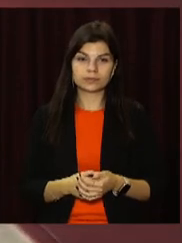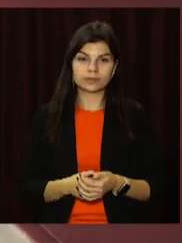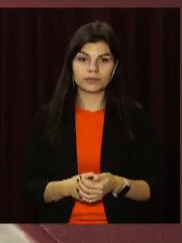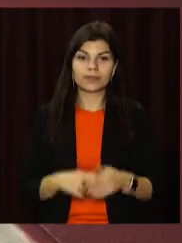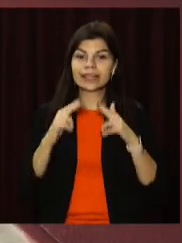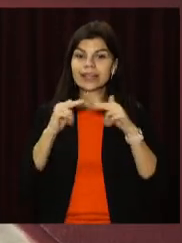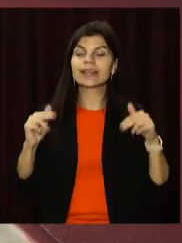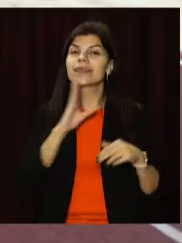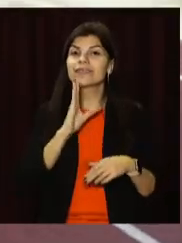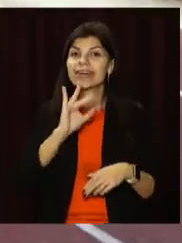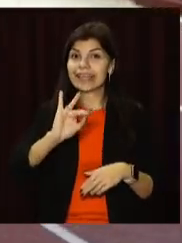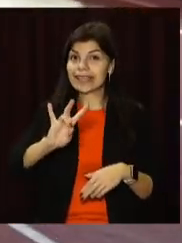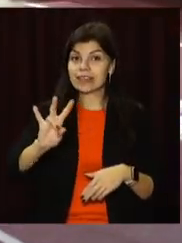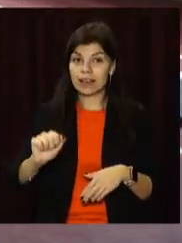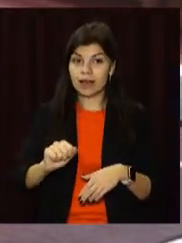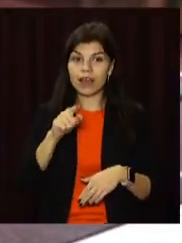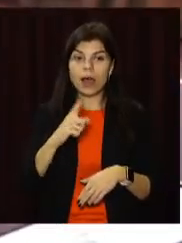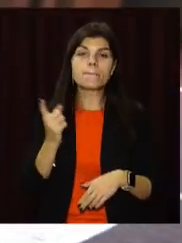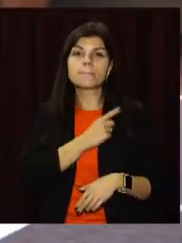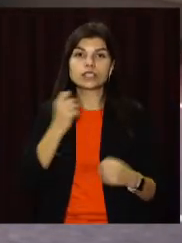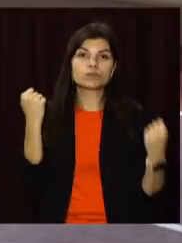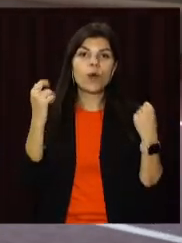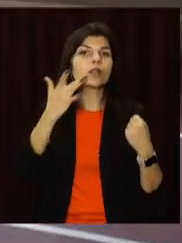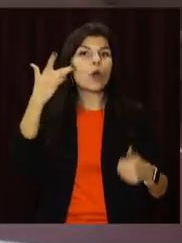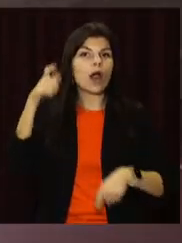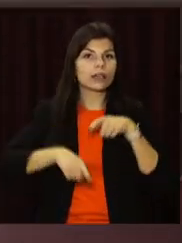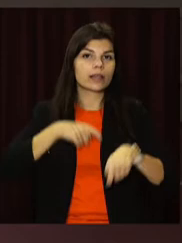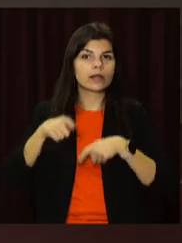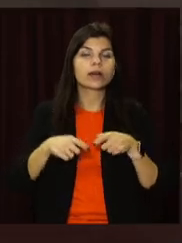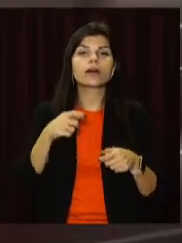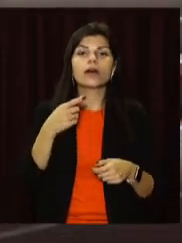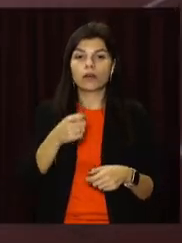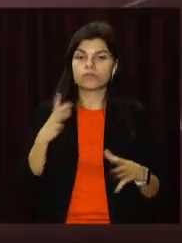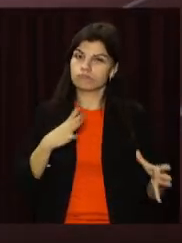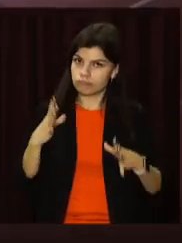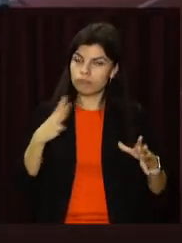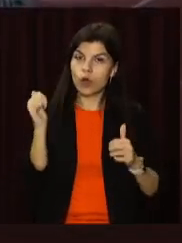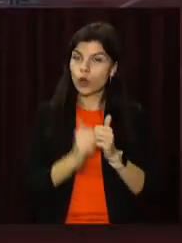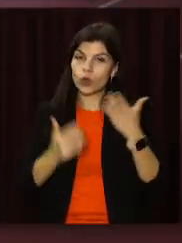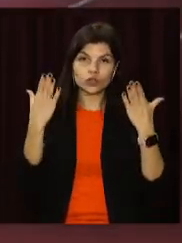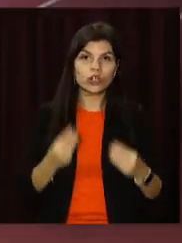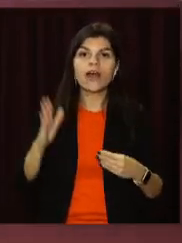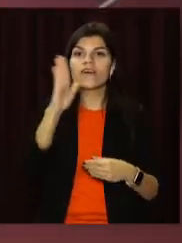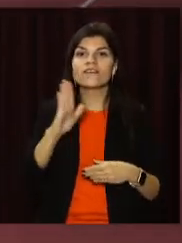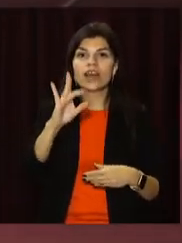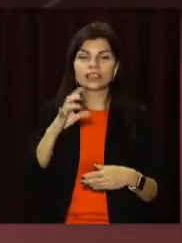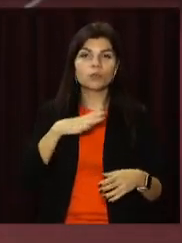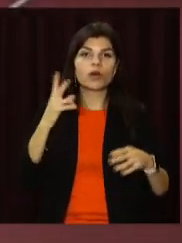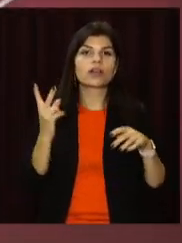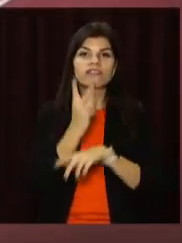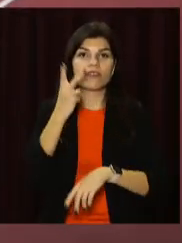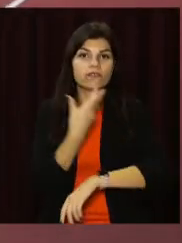Дніплянка Інна Сидоренко. Майстриня спорту з легкої атлетики наполегливо тренується щодня. У вересні вона двічі